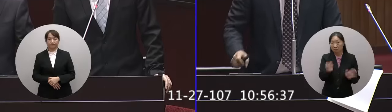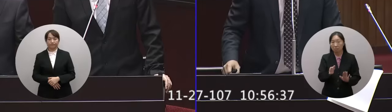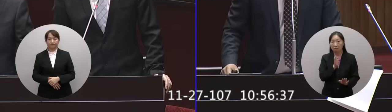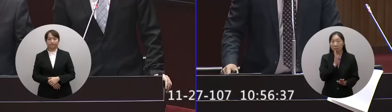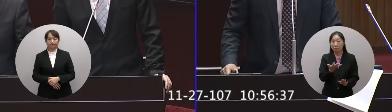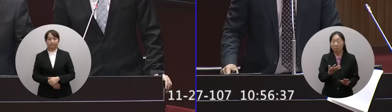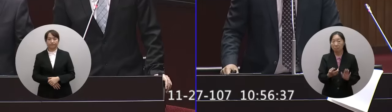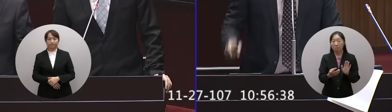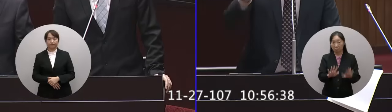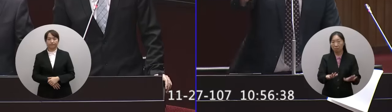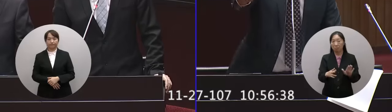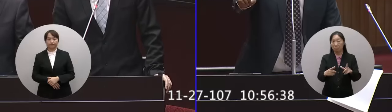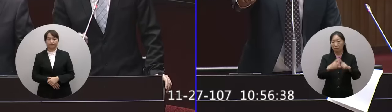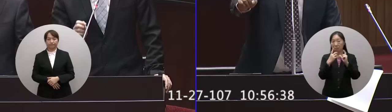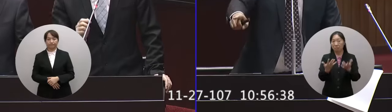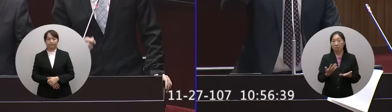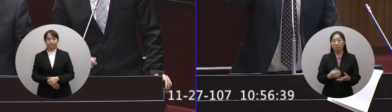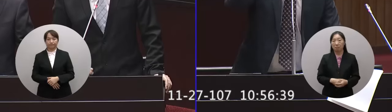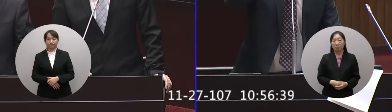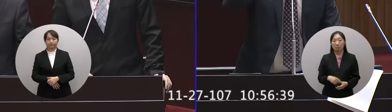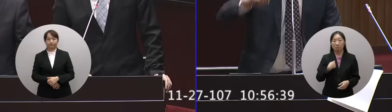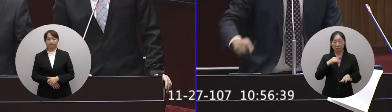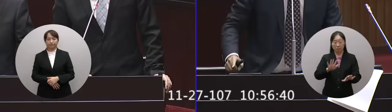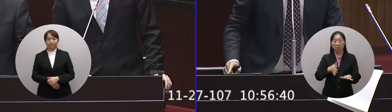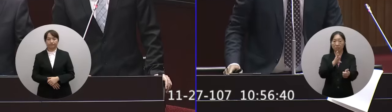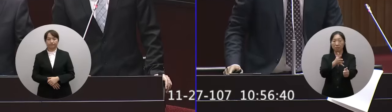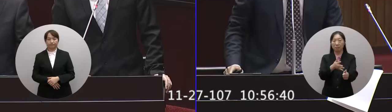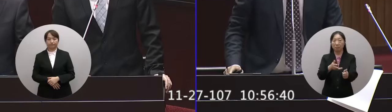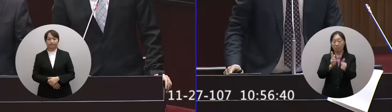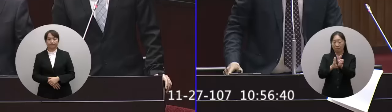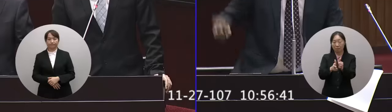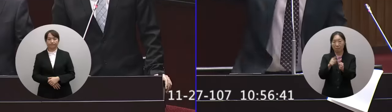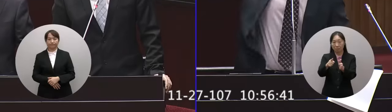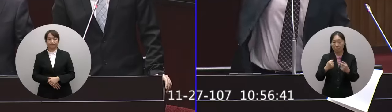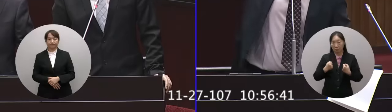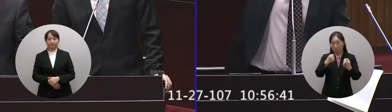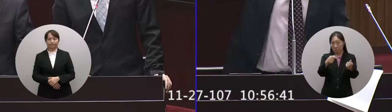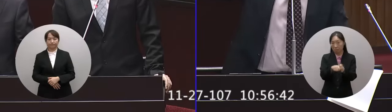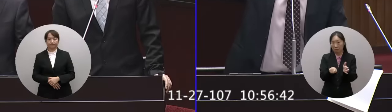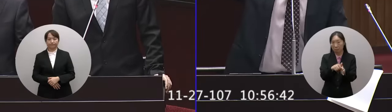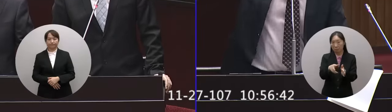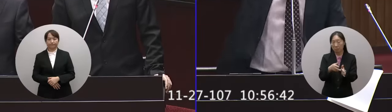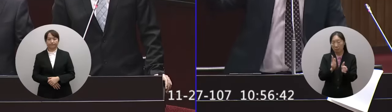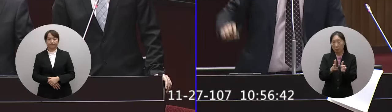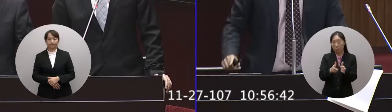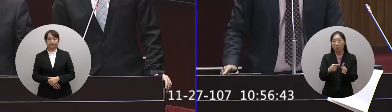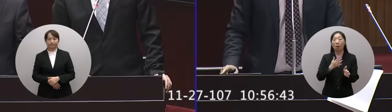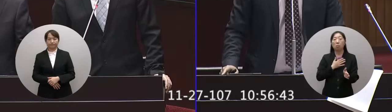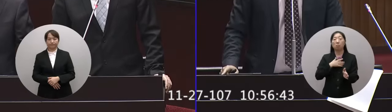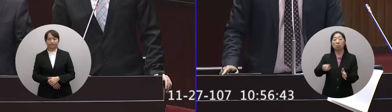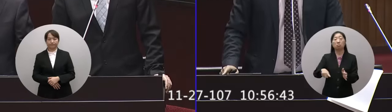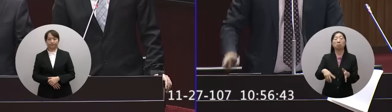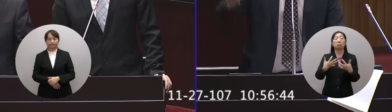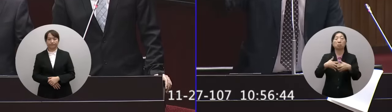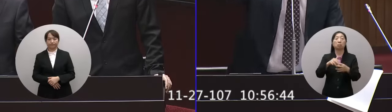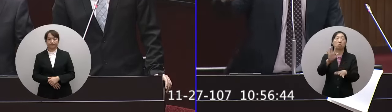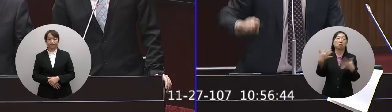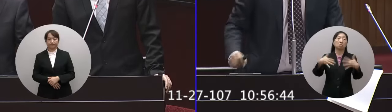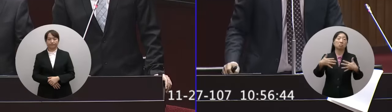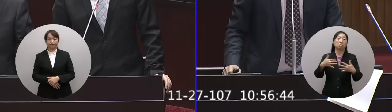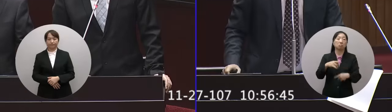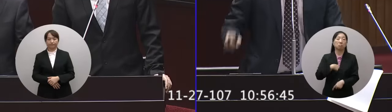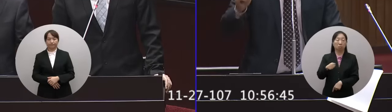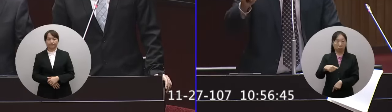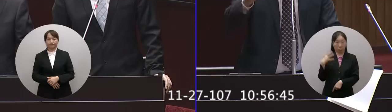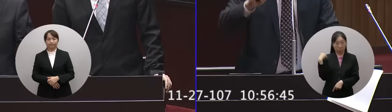請說明也就是喔我今天台鐵發車的時候我知道這個主峰棒空壓機有問題但是我們